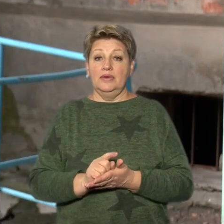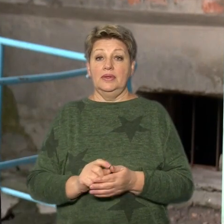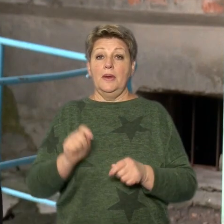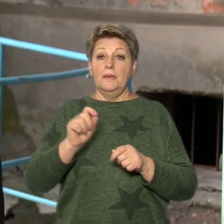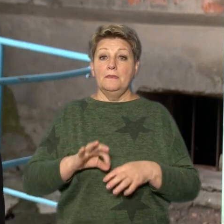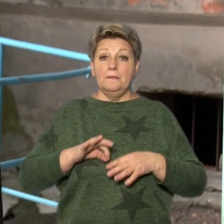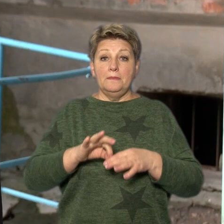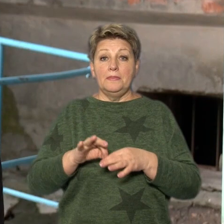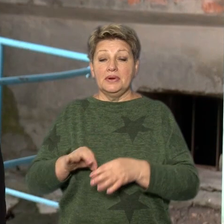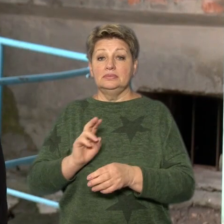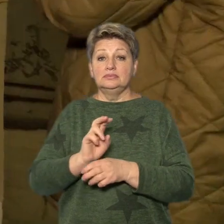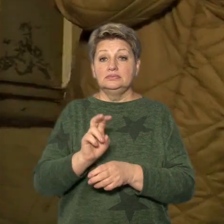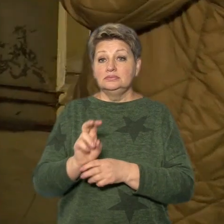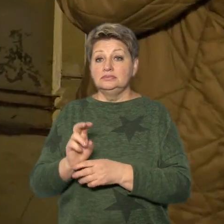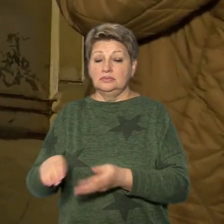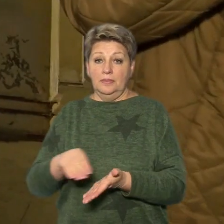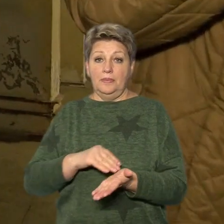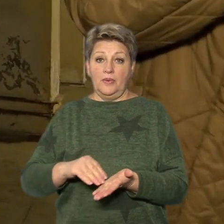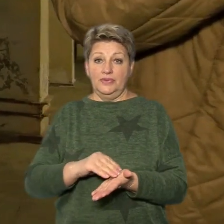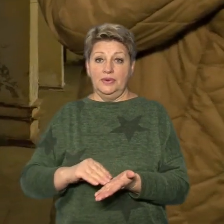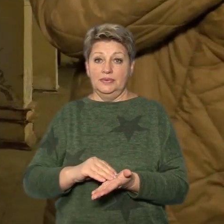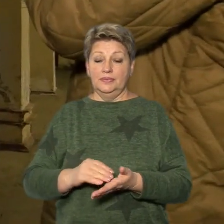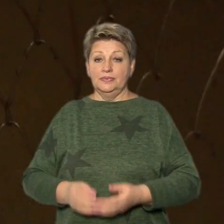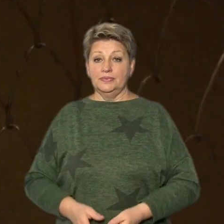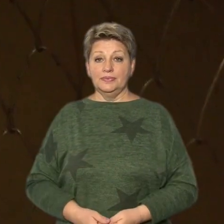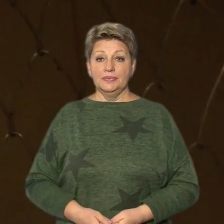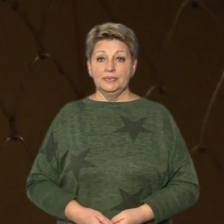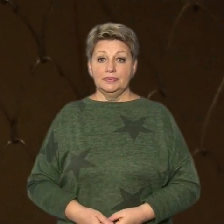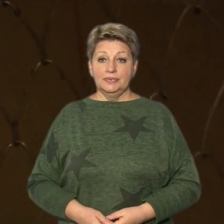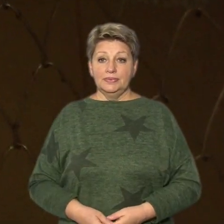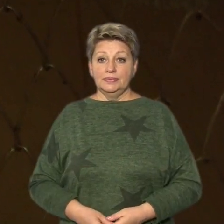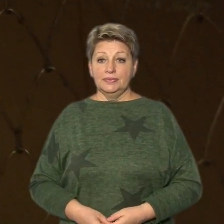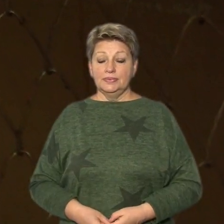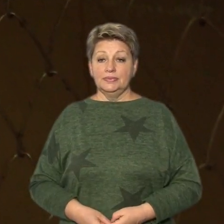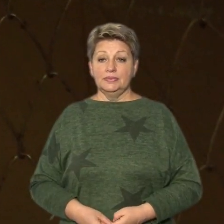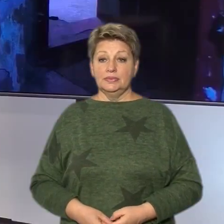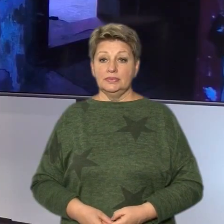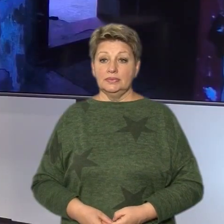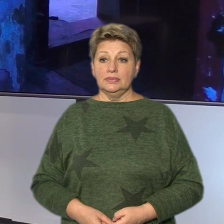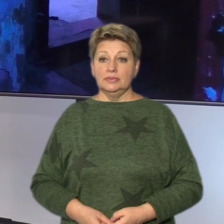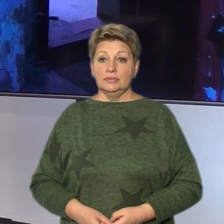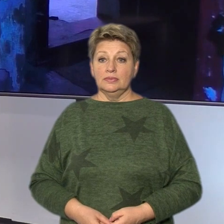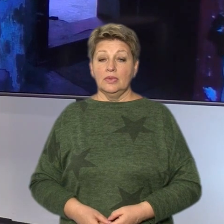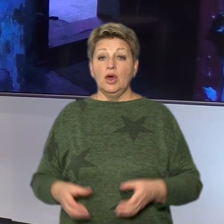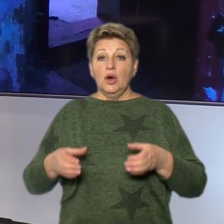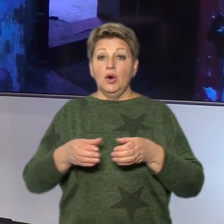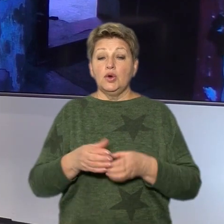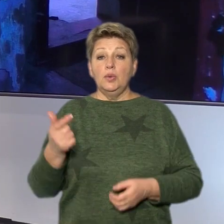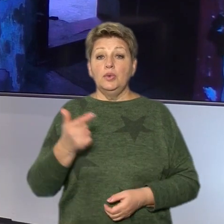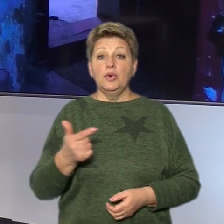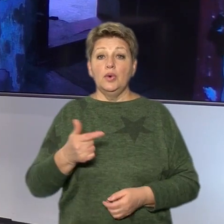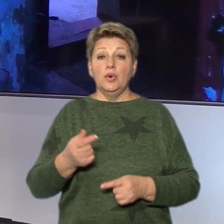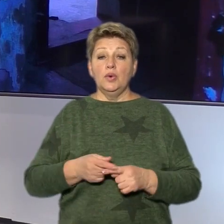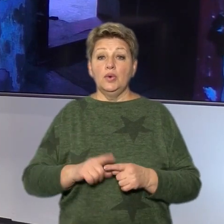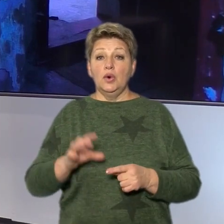перевірку укриттів. Аліна Бережна, Олександр Кулик, Суспільне новини, Черкоси. Група громадського моніторингу